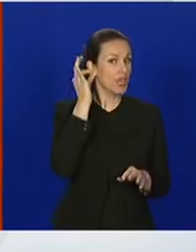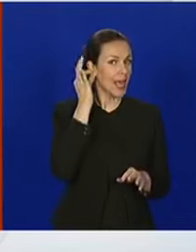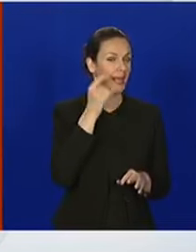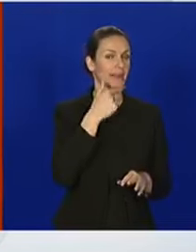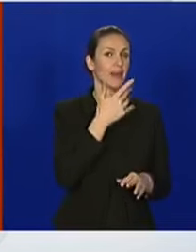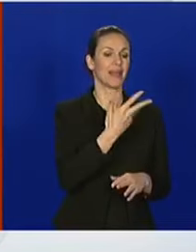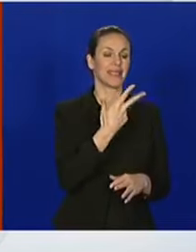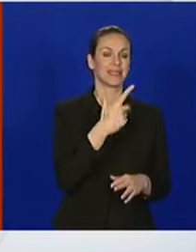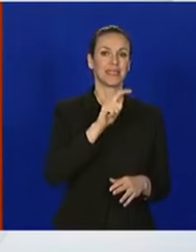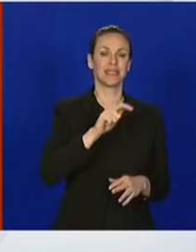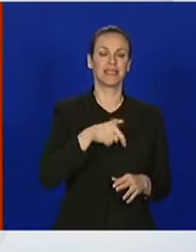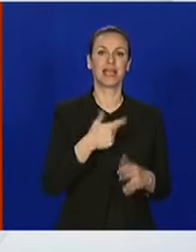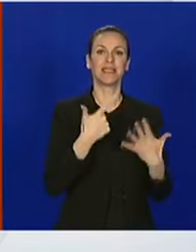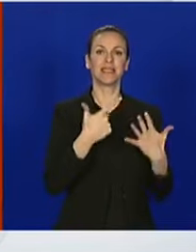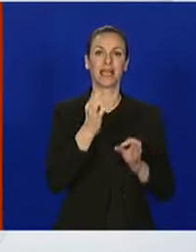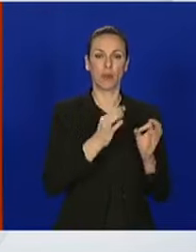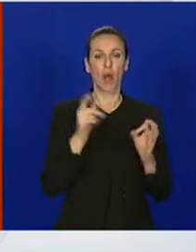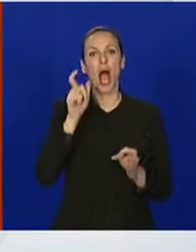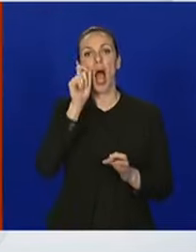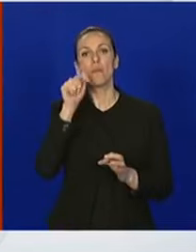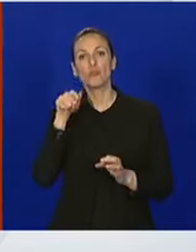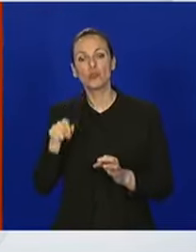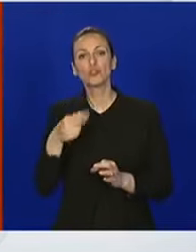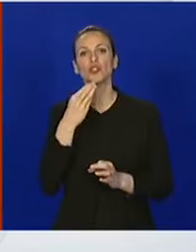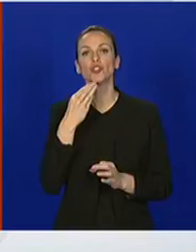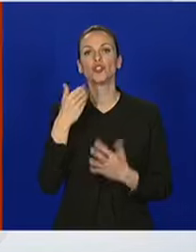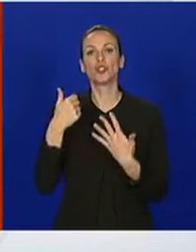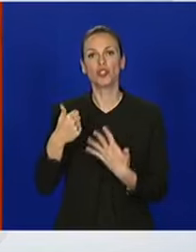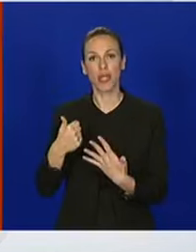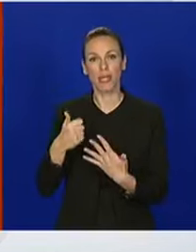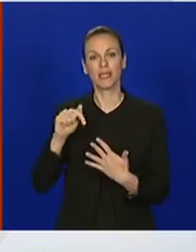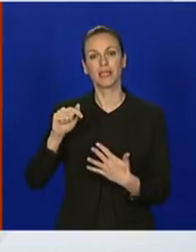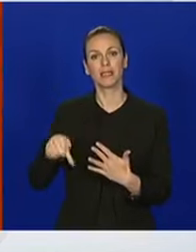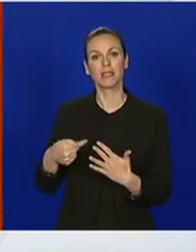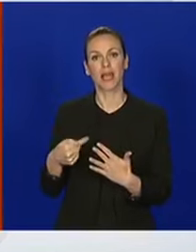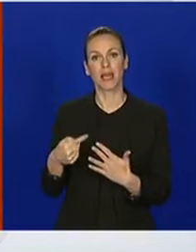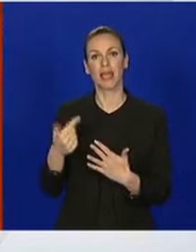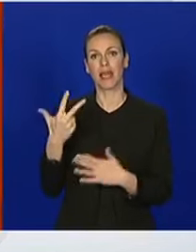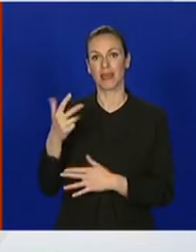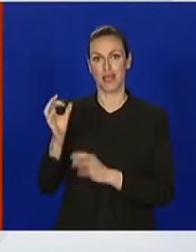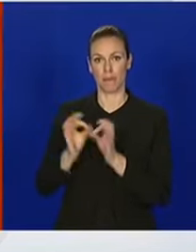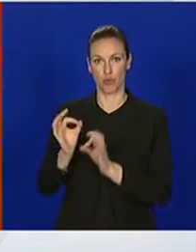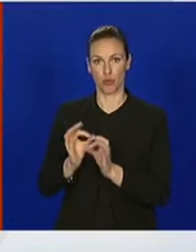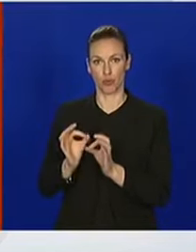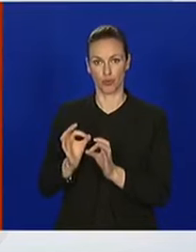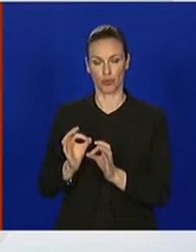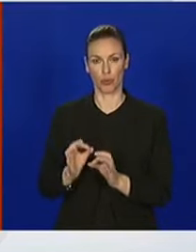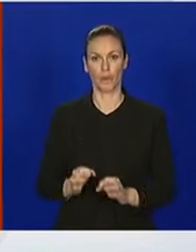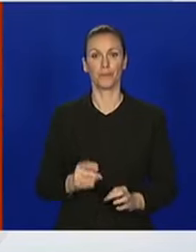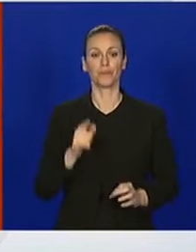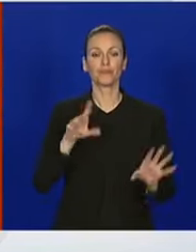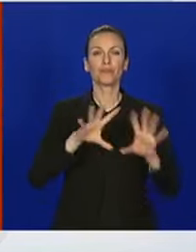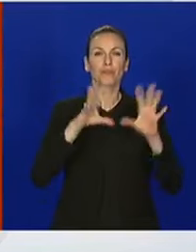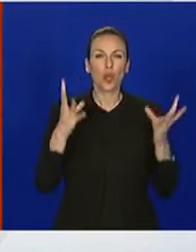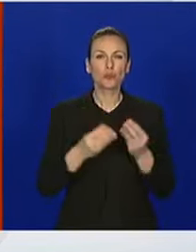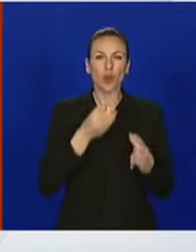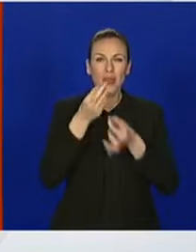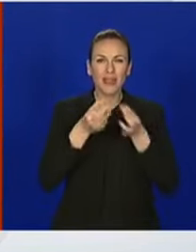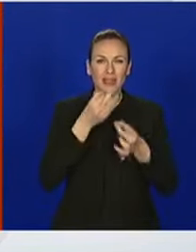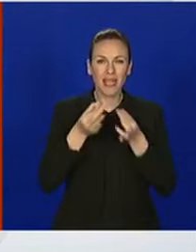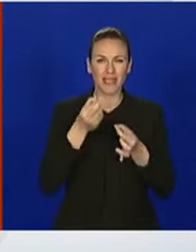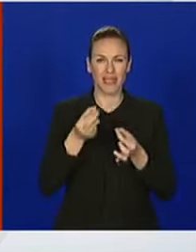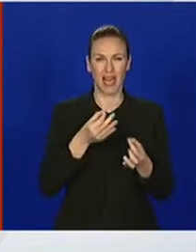,7%, a muških 46,3%. Ukupno testiranih